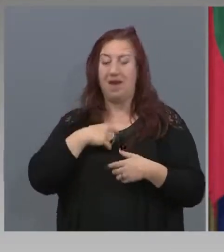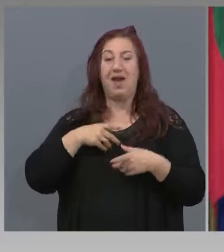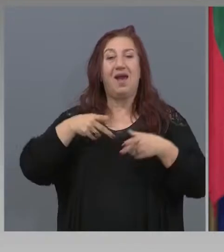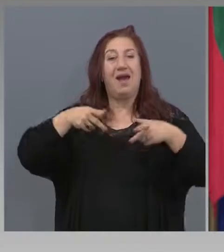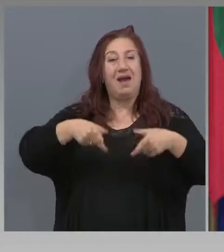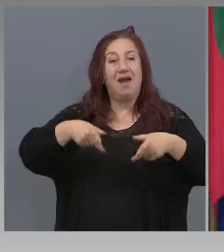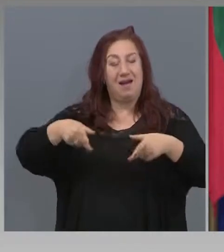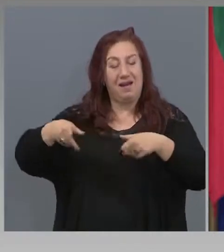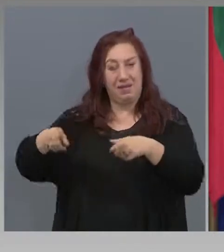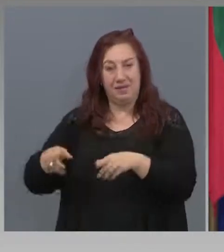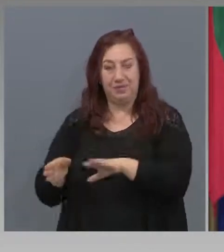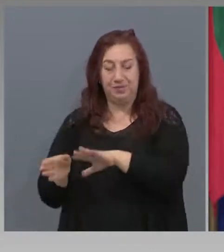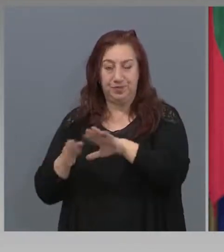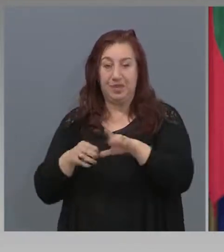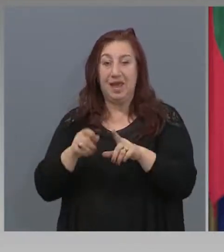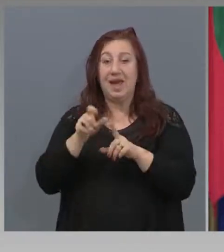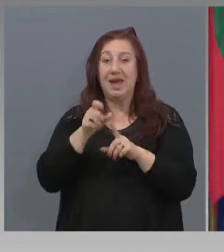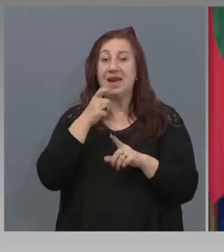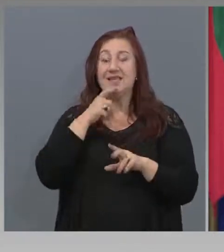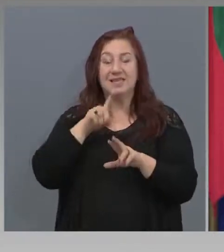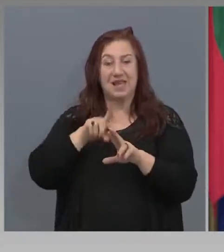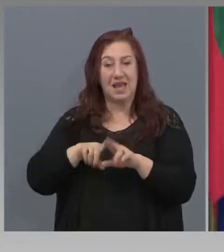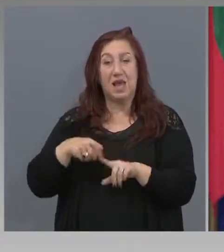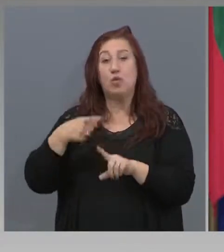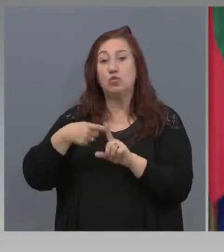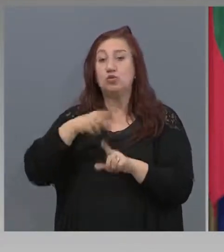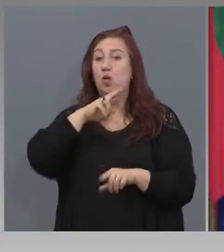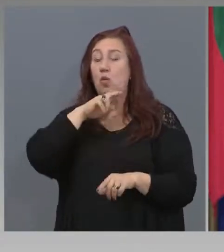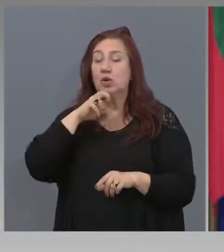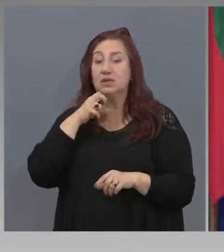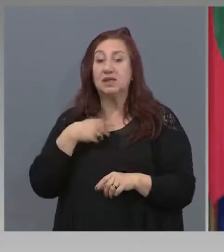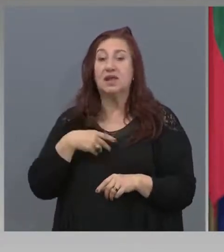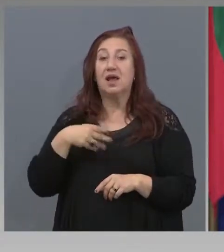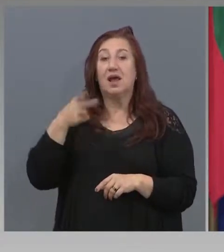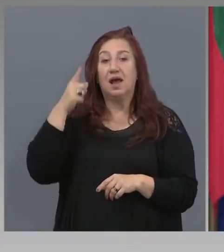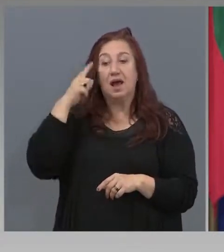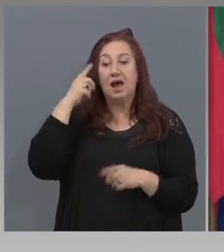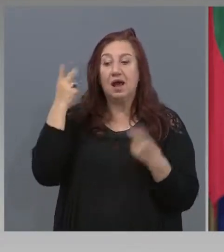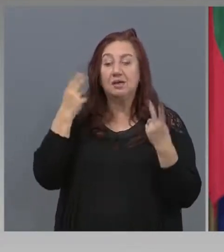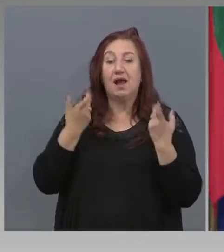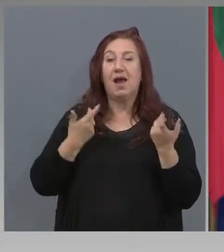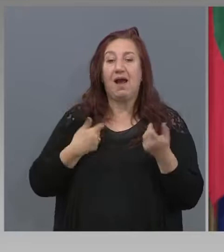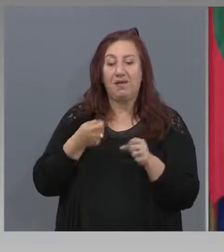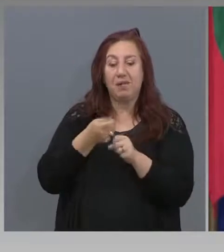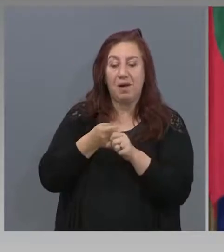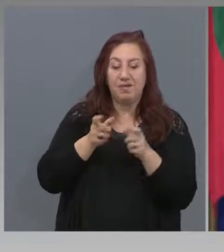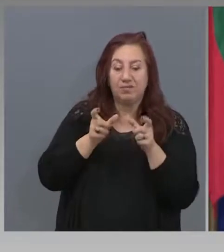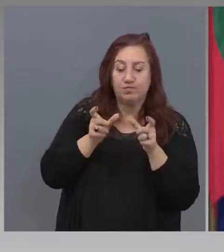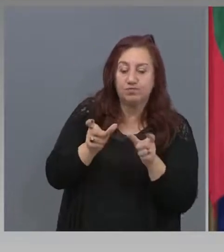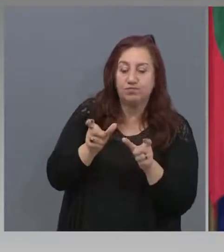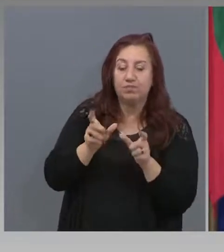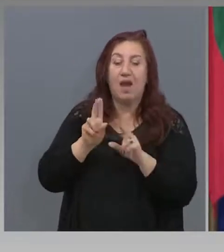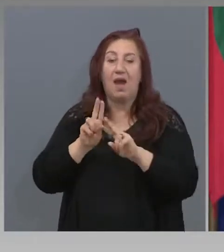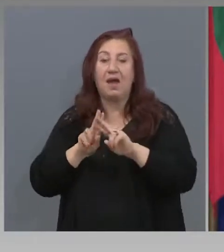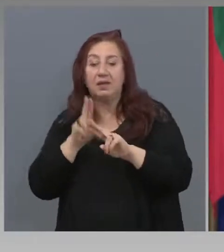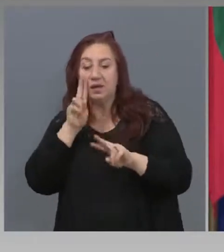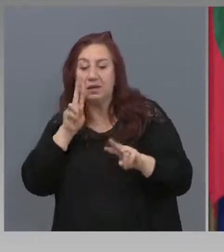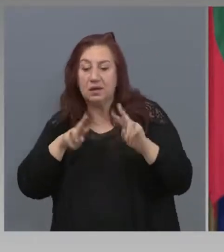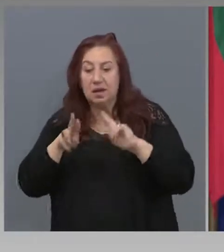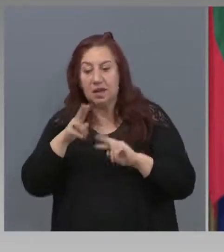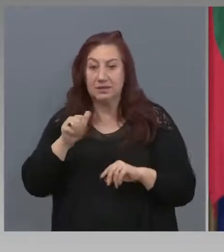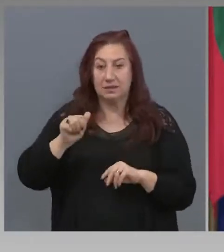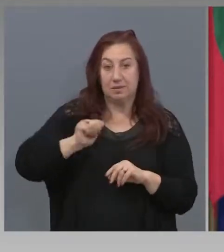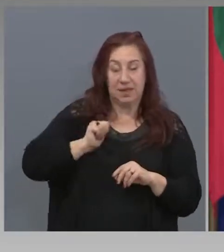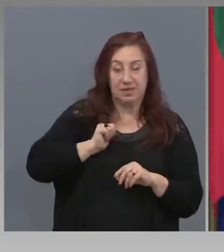органите на полицията се научиха да контролират карантинираните. Тан, където има данни за оглище,